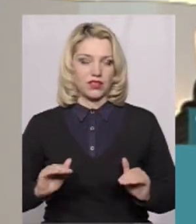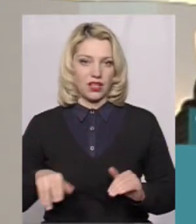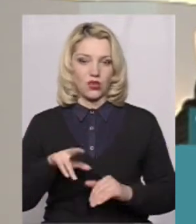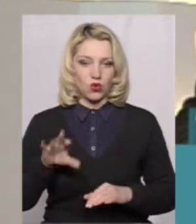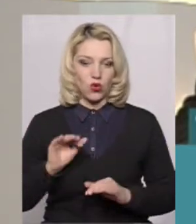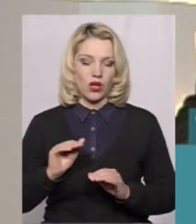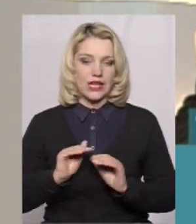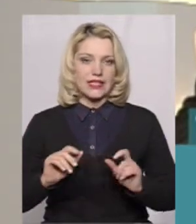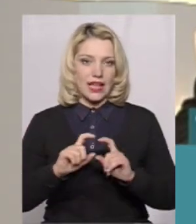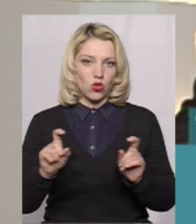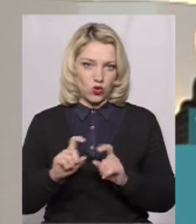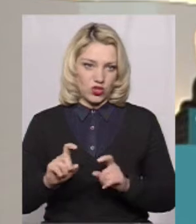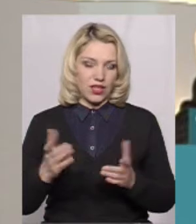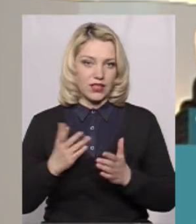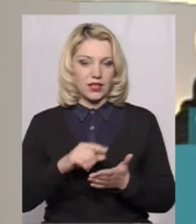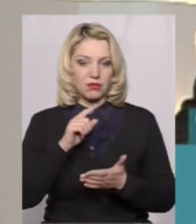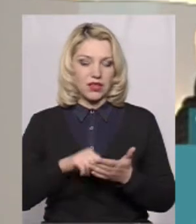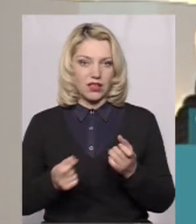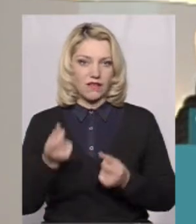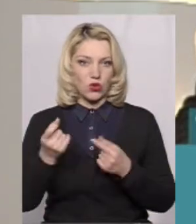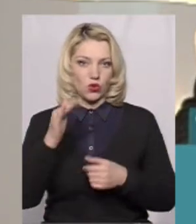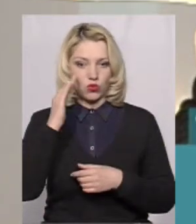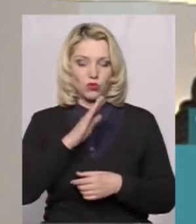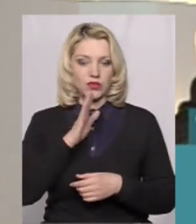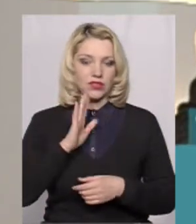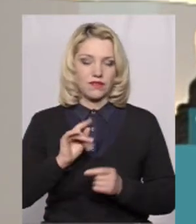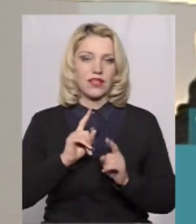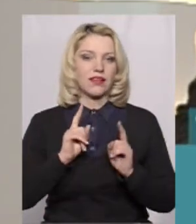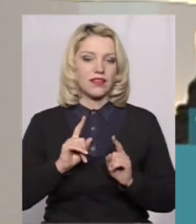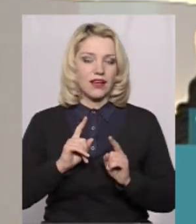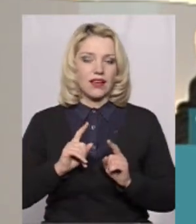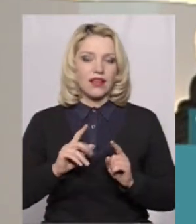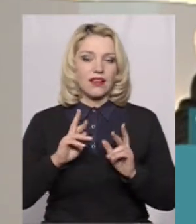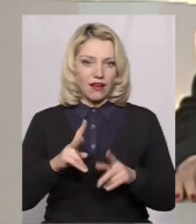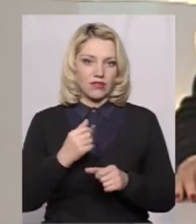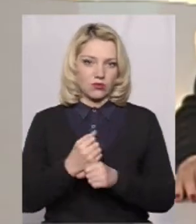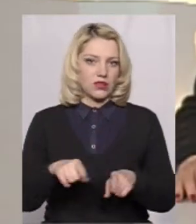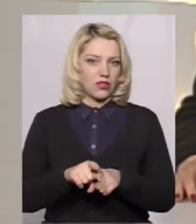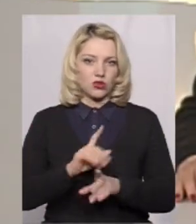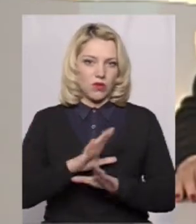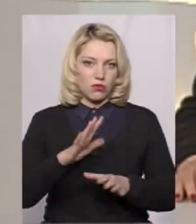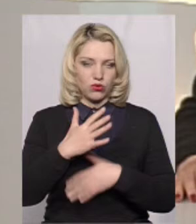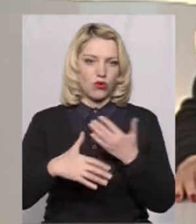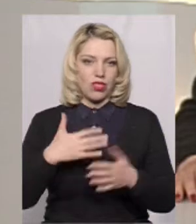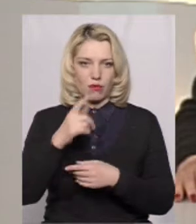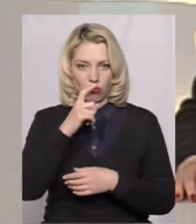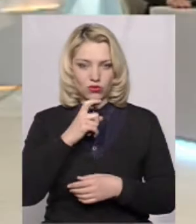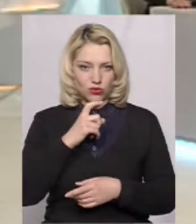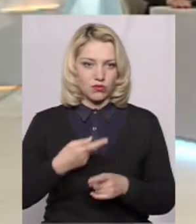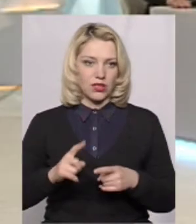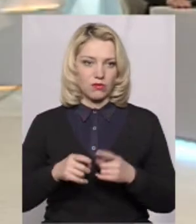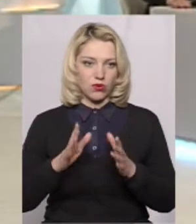садочка? Які запитання виникають у батьків? І як уникнути непорозумінь? Будемо з'ясовувати